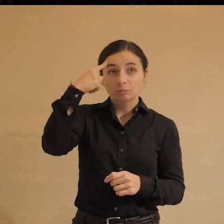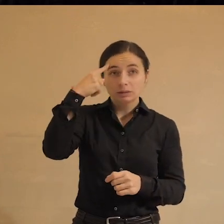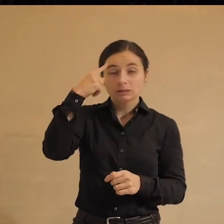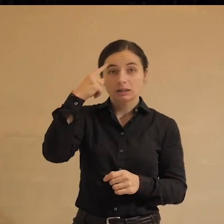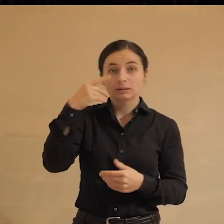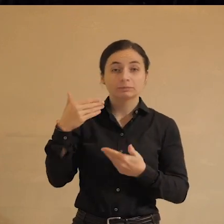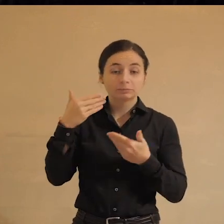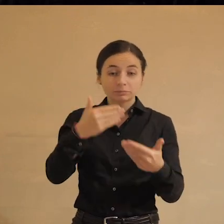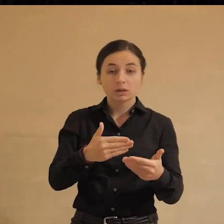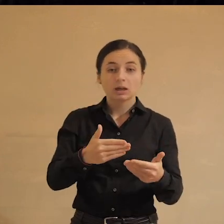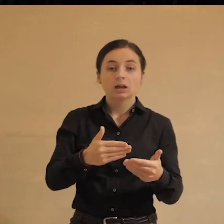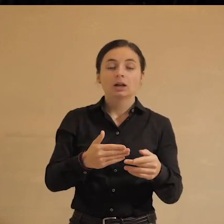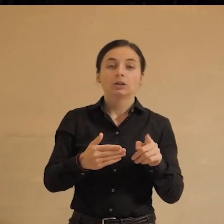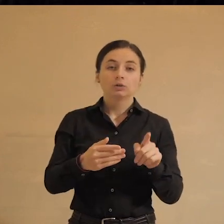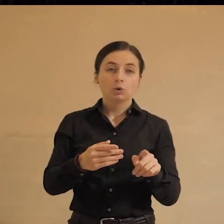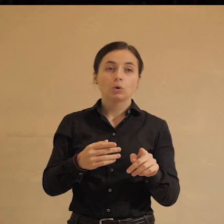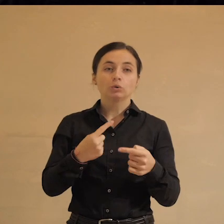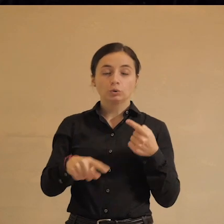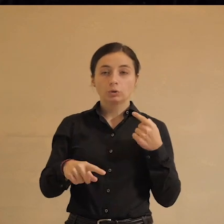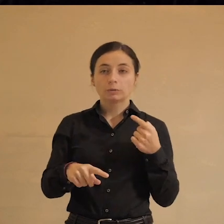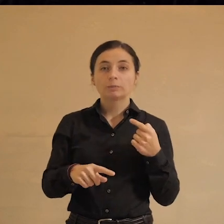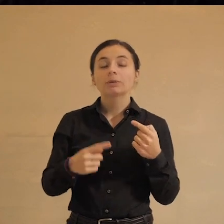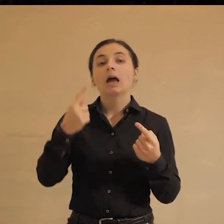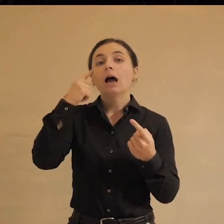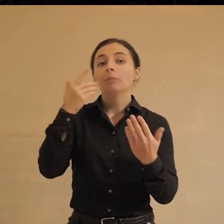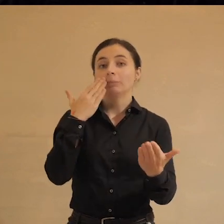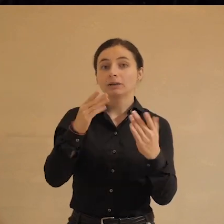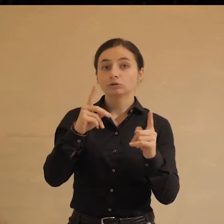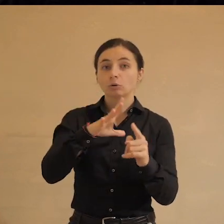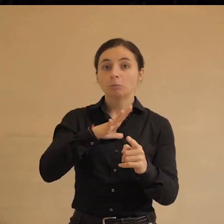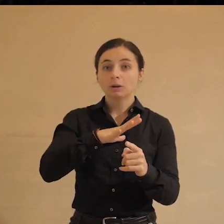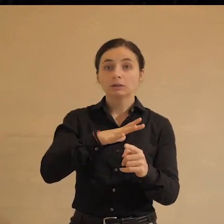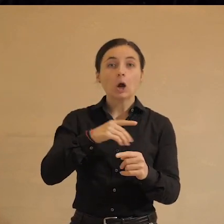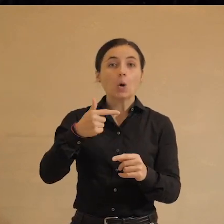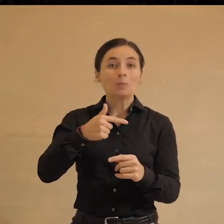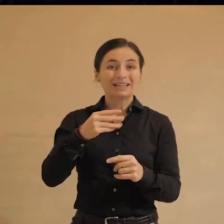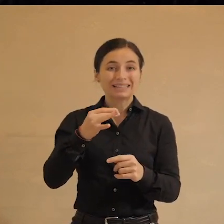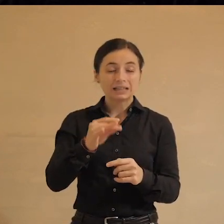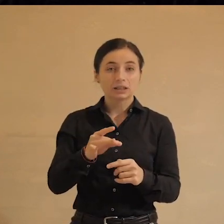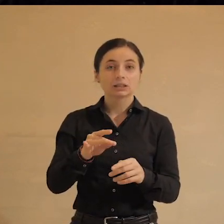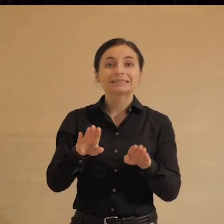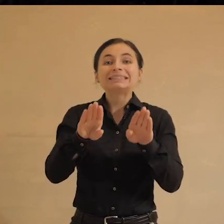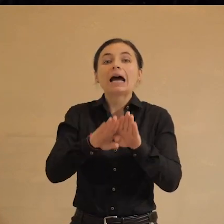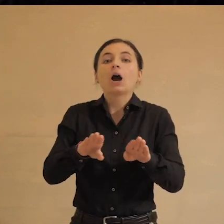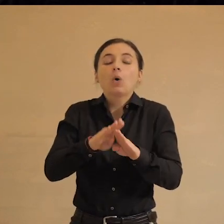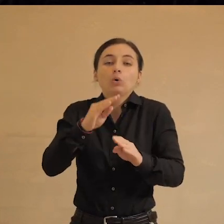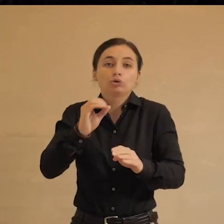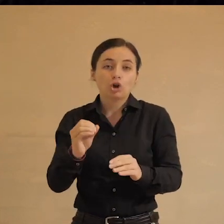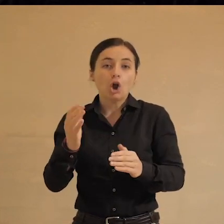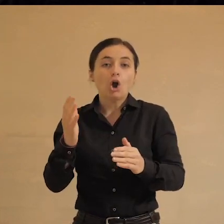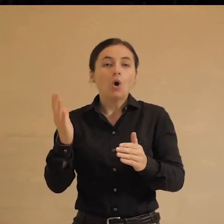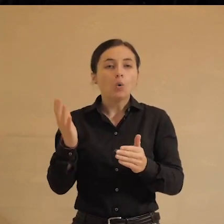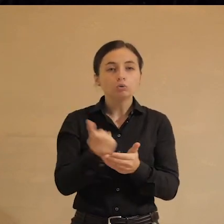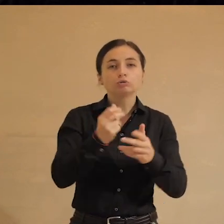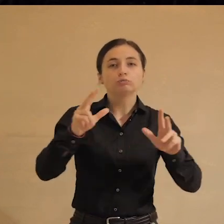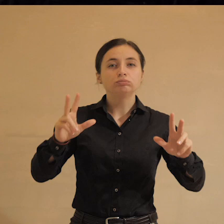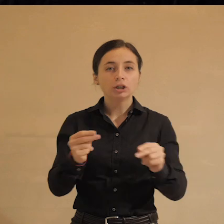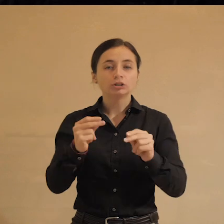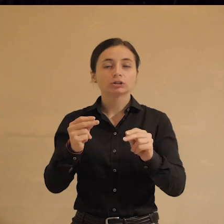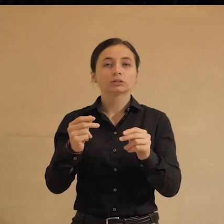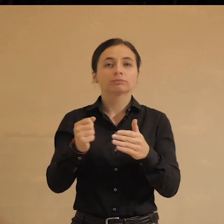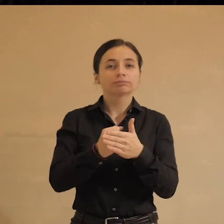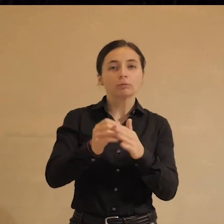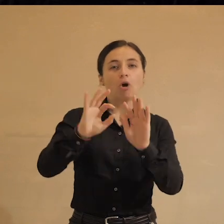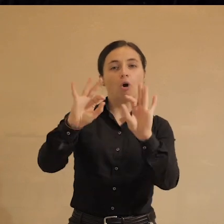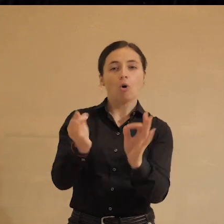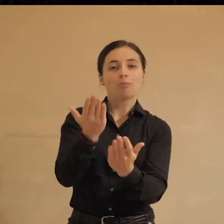высказана, немножко конспирология, но тем не менее. Представьте, что был бы губернатор Санкт-Петербурга такой же успешный, такой же новатор и такой